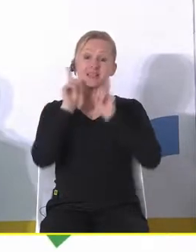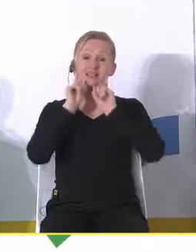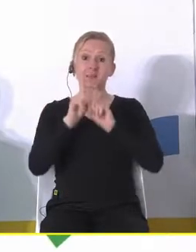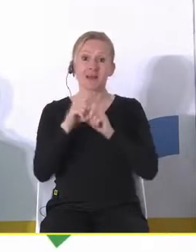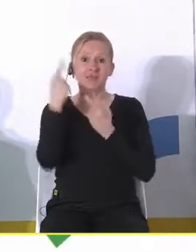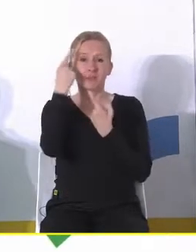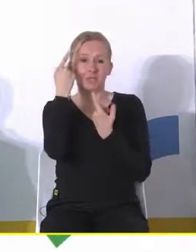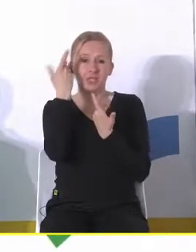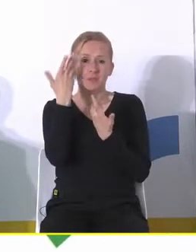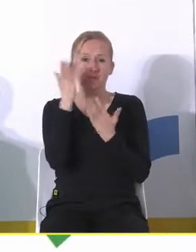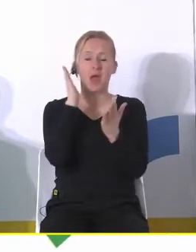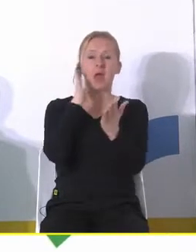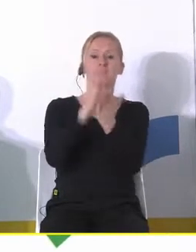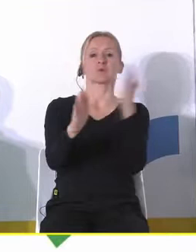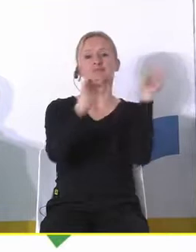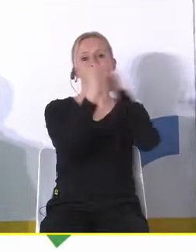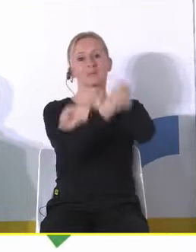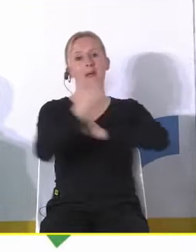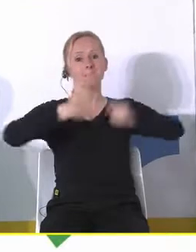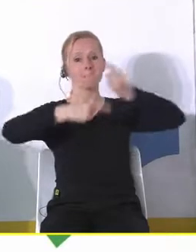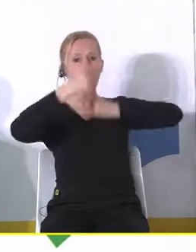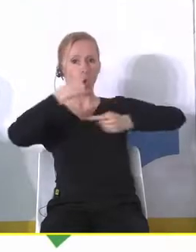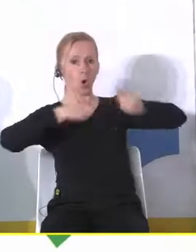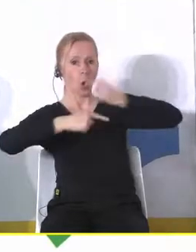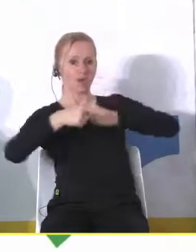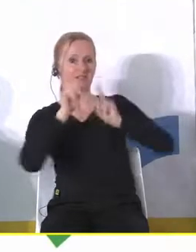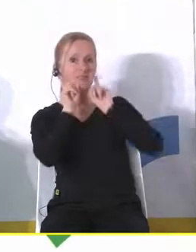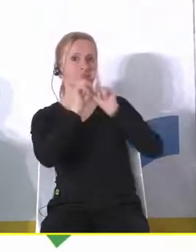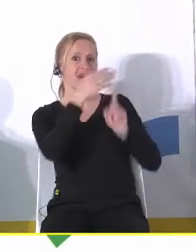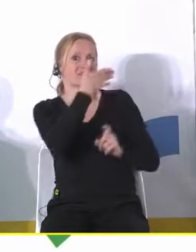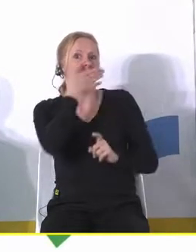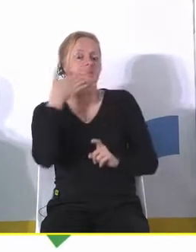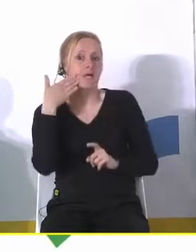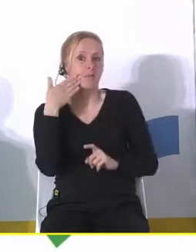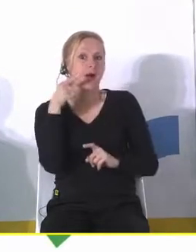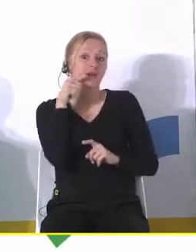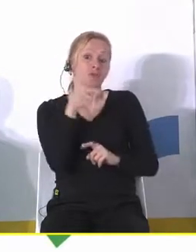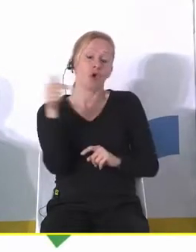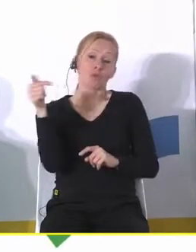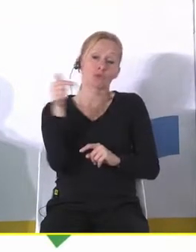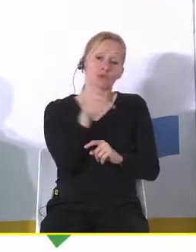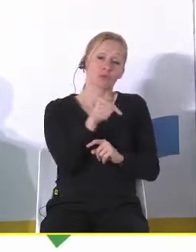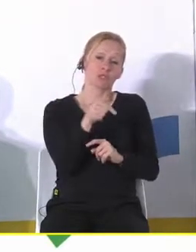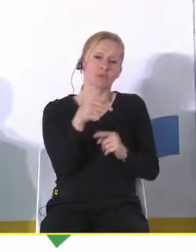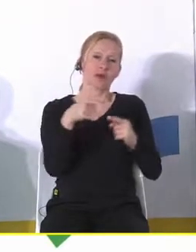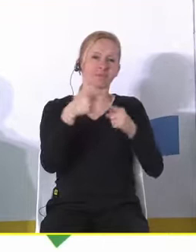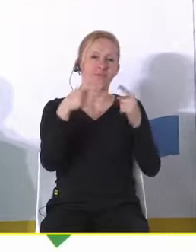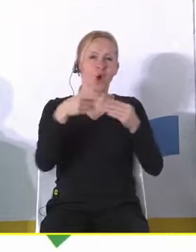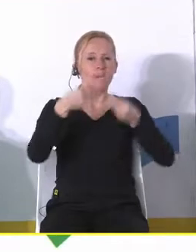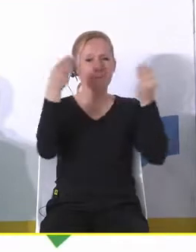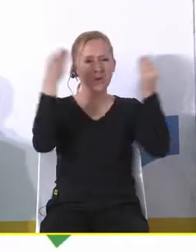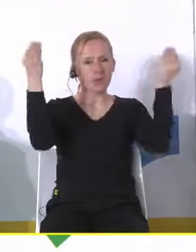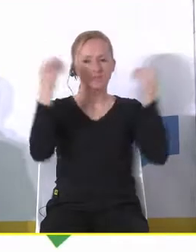dochodzić do momentu w którym ta prosta zastępowalność pokoleń już jest inaczej jej nie ma no i właśnie to jednak musimy jakby promować i